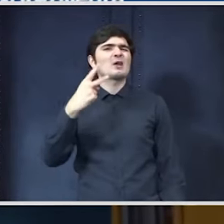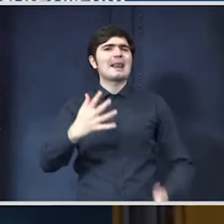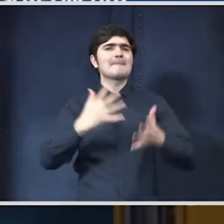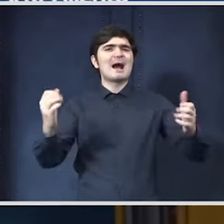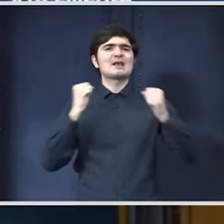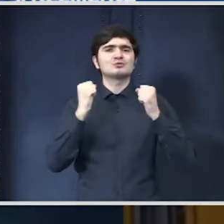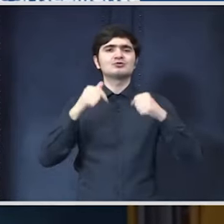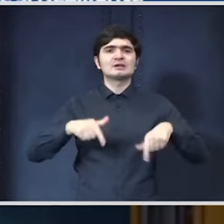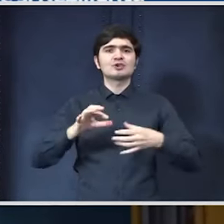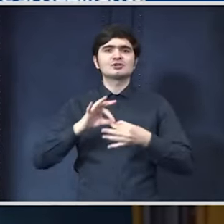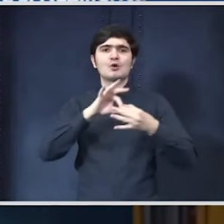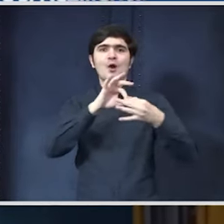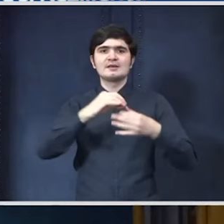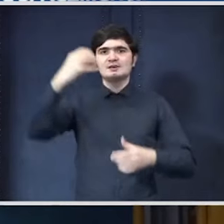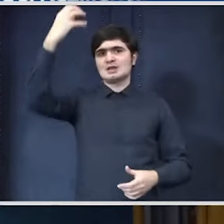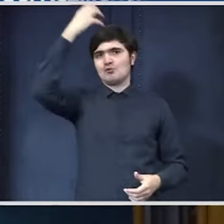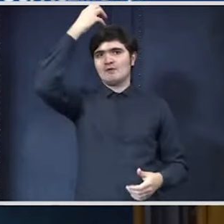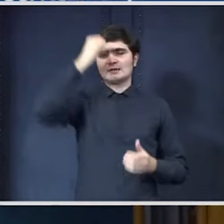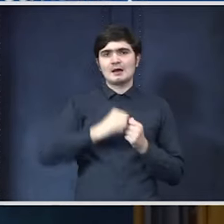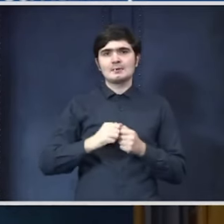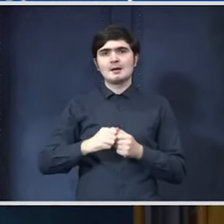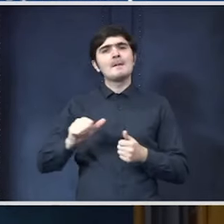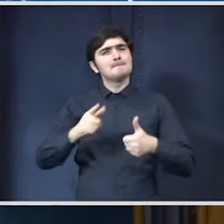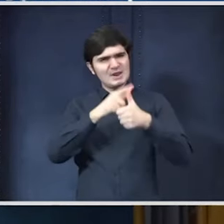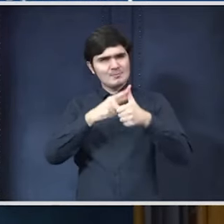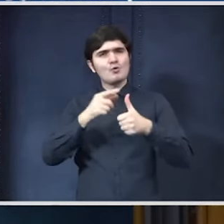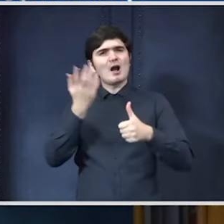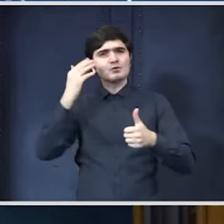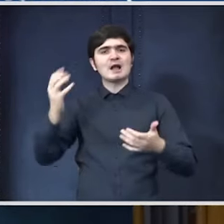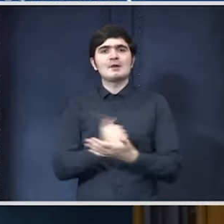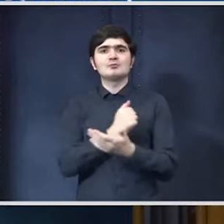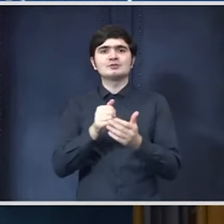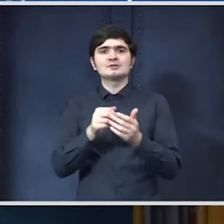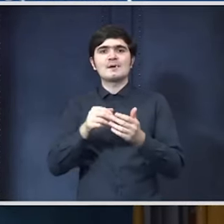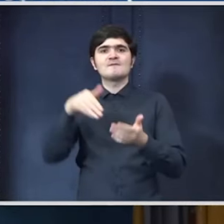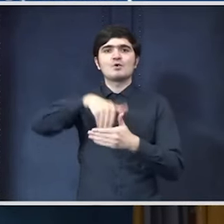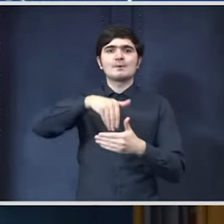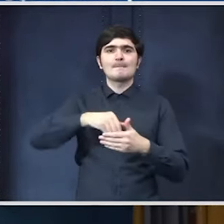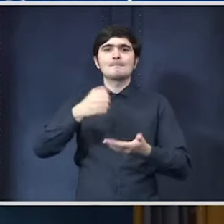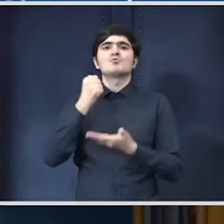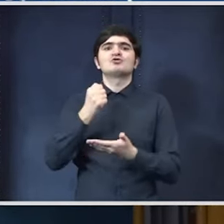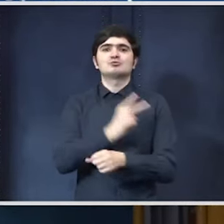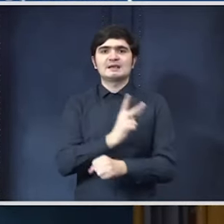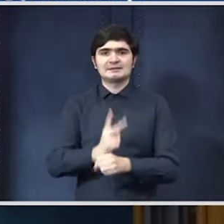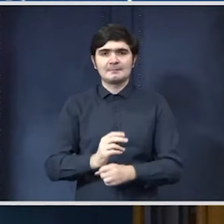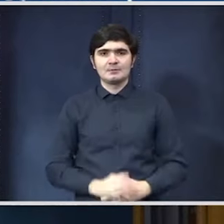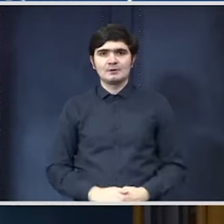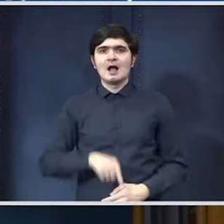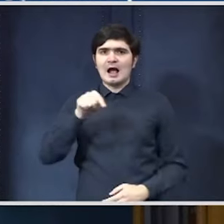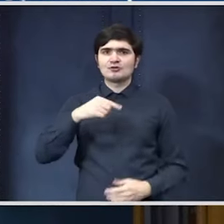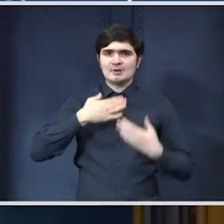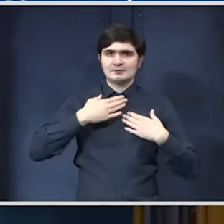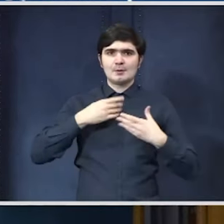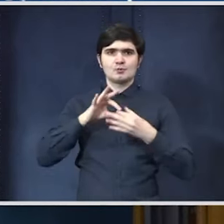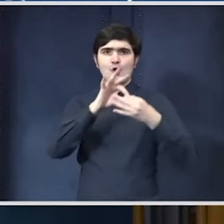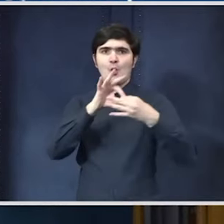al acestei coaliții de guvernare după trecerea bugetului de stat. O coaliție care